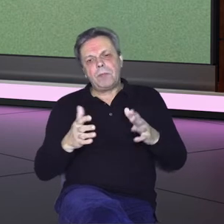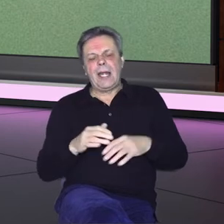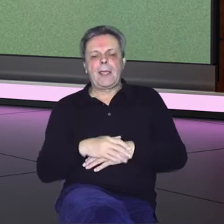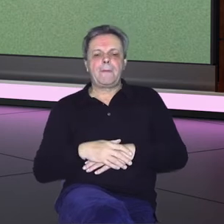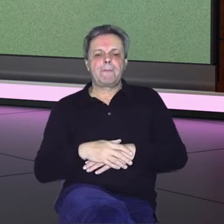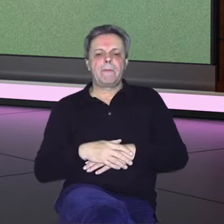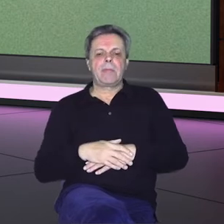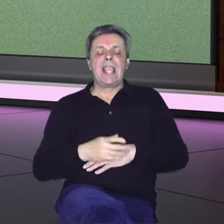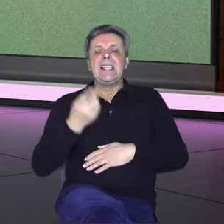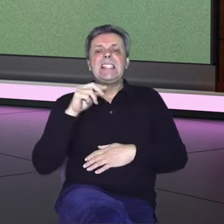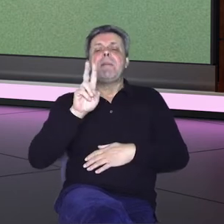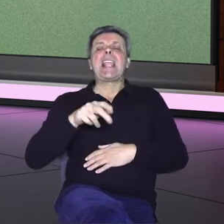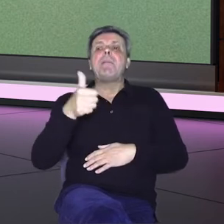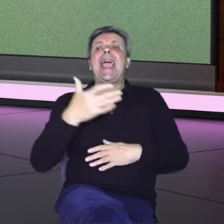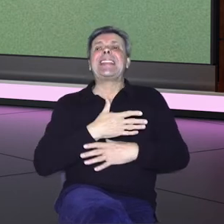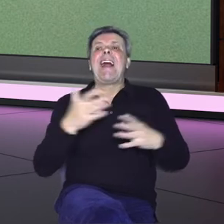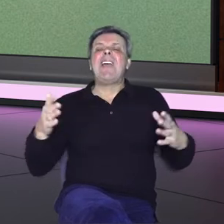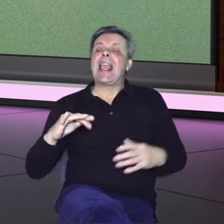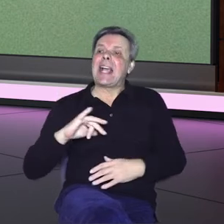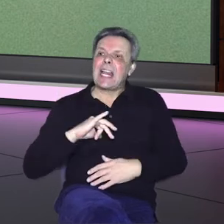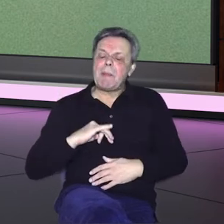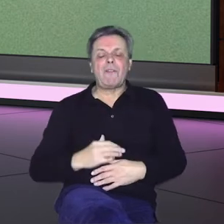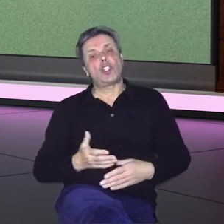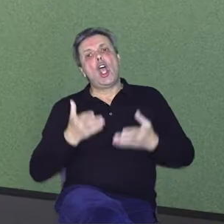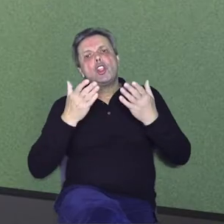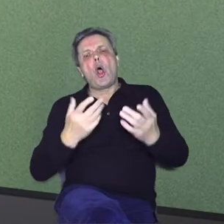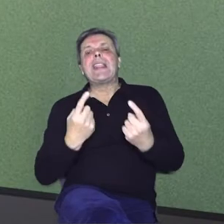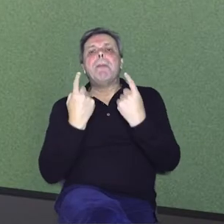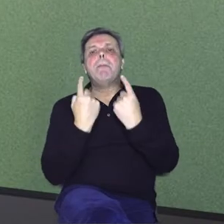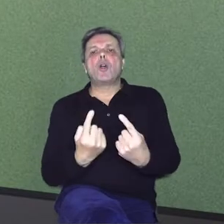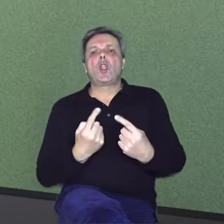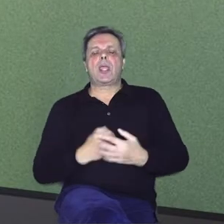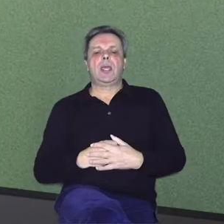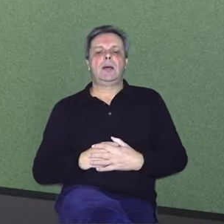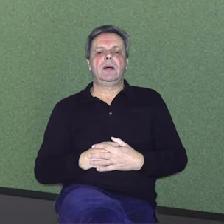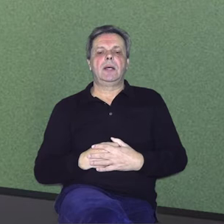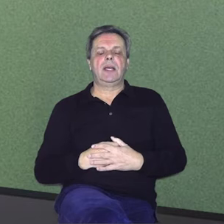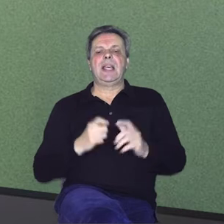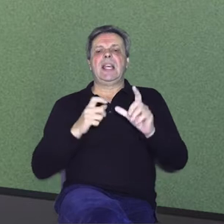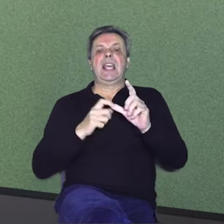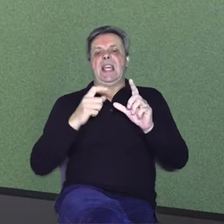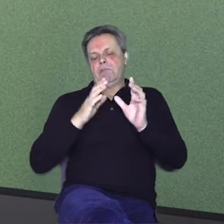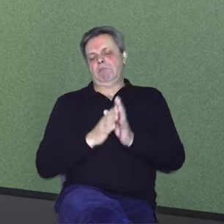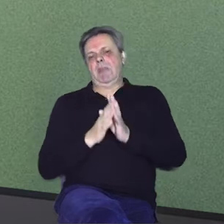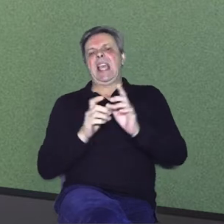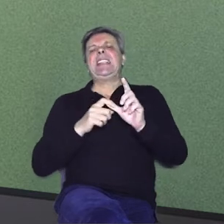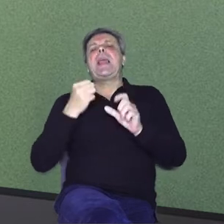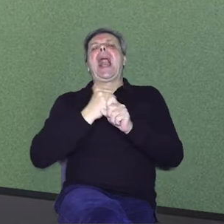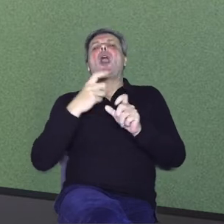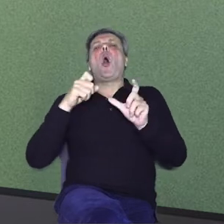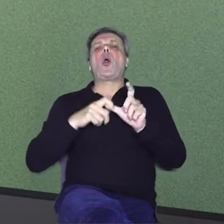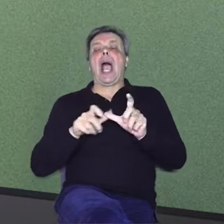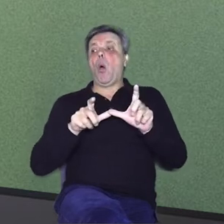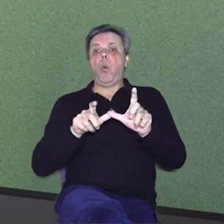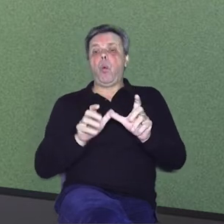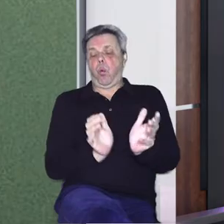prilike, tako. S tim je da ima jedna velika zanimljivost, a to je da postoji sinagoga upravo sefarska